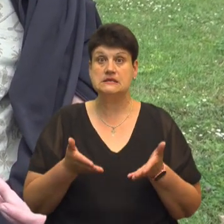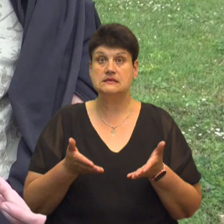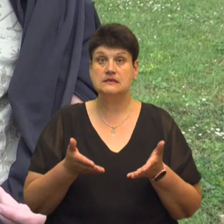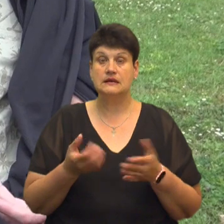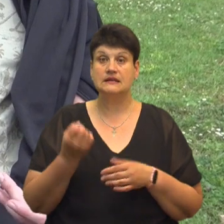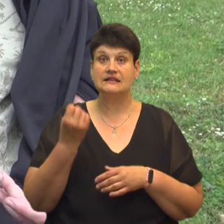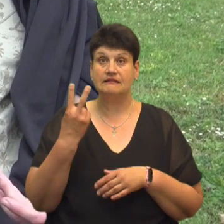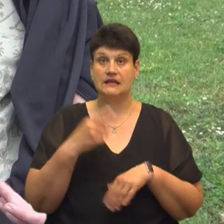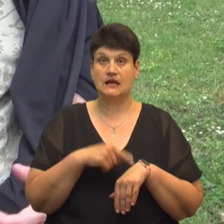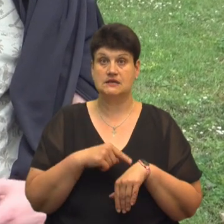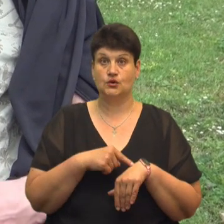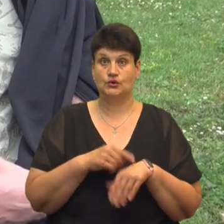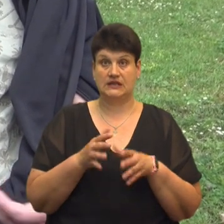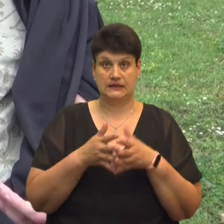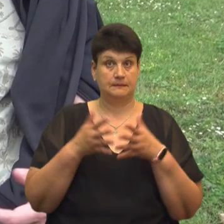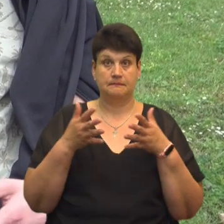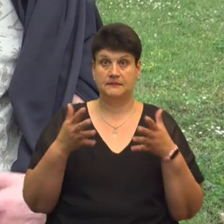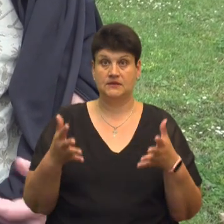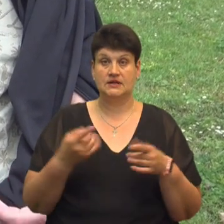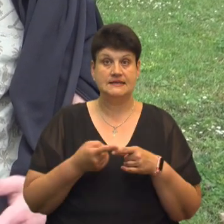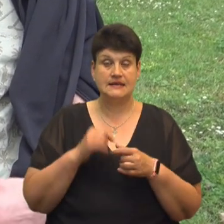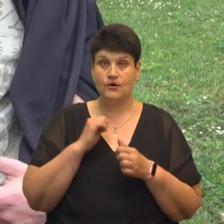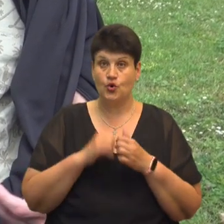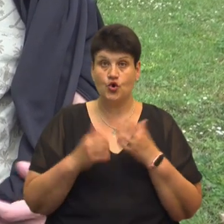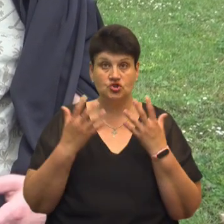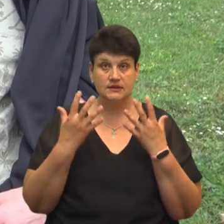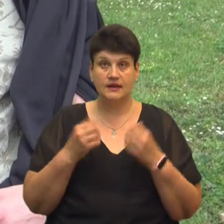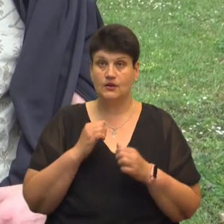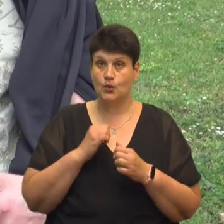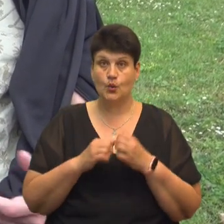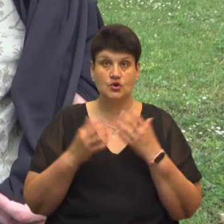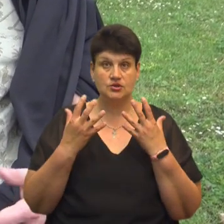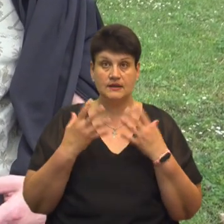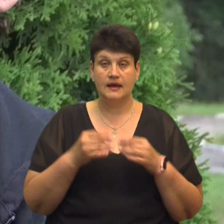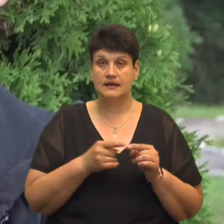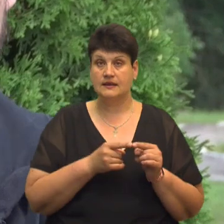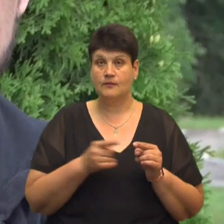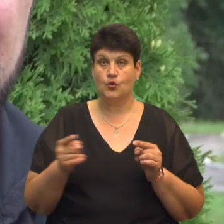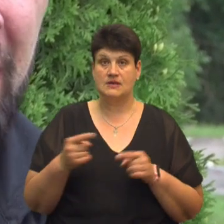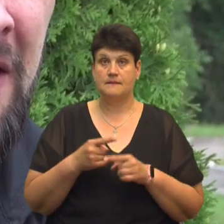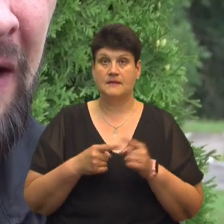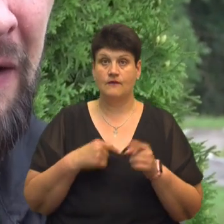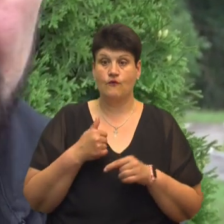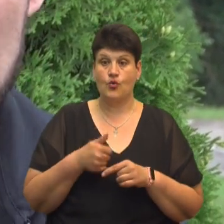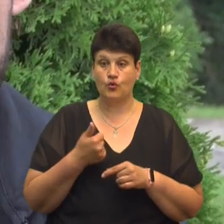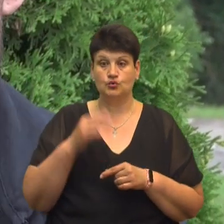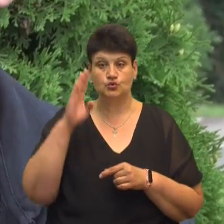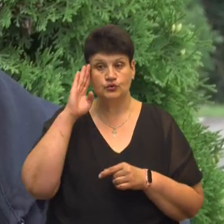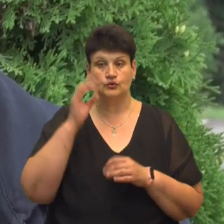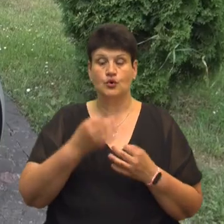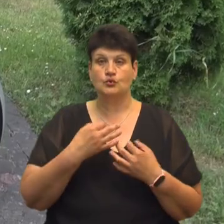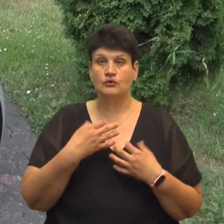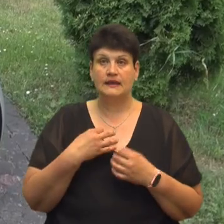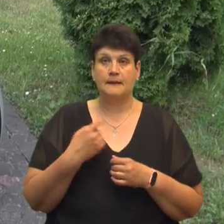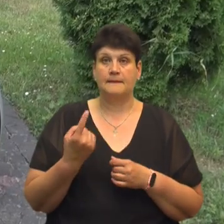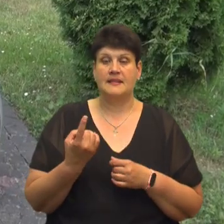годин більше. І це кожен день, кожен день, кожен день на протязі півроку. Чоловік розповідає, не вперше